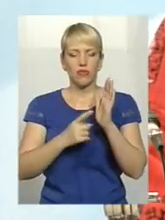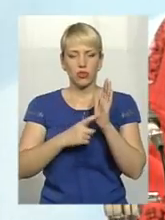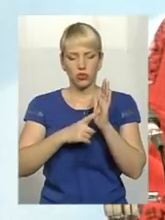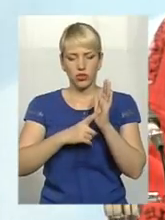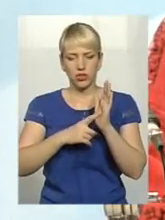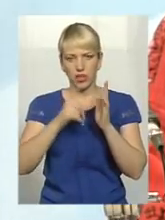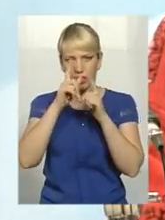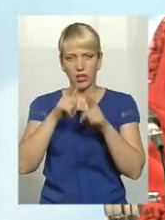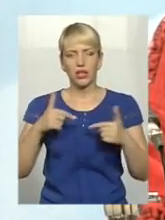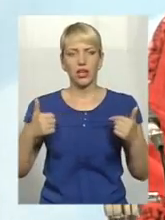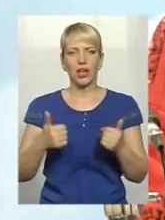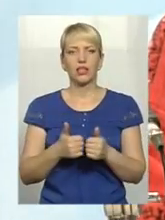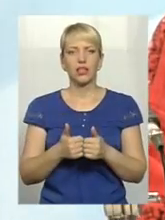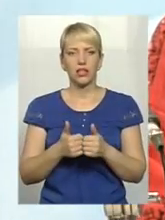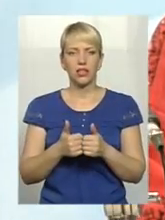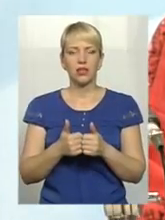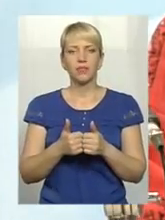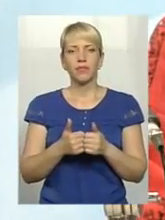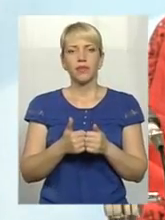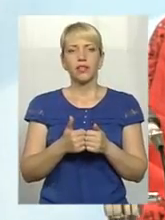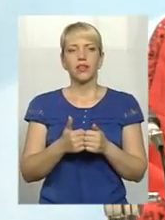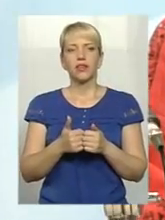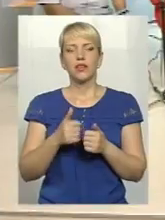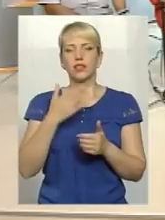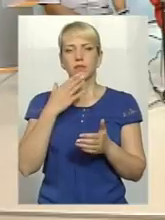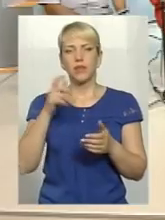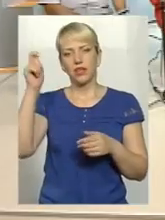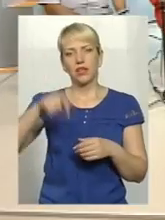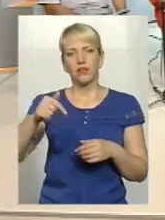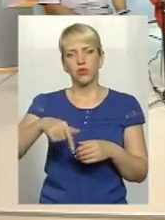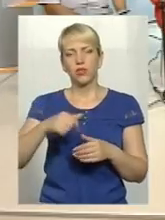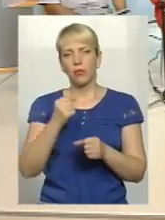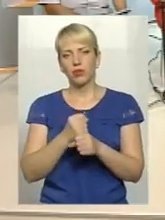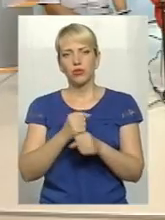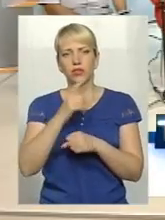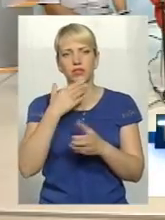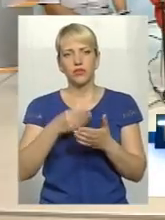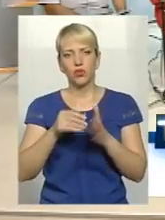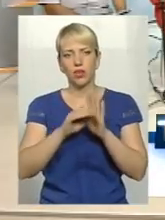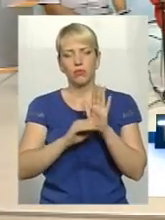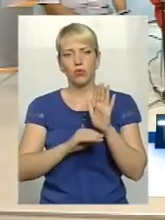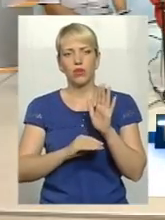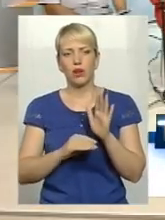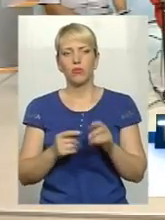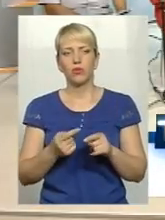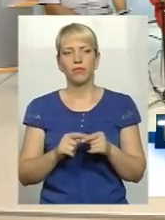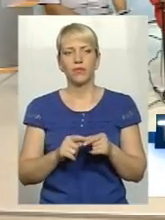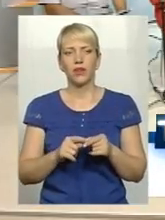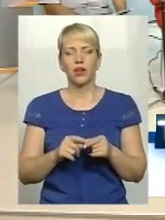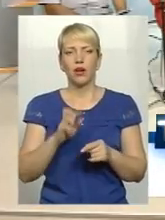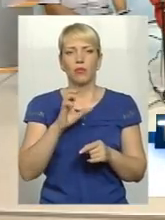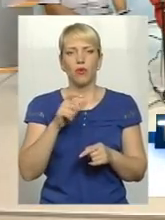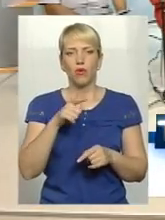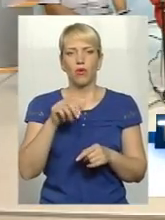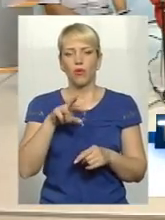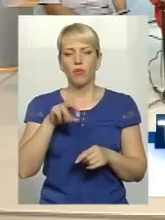приїхав працювати із своєю програмою і курує цю програмою народний депутат Ольга Богомолець, яка є